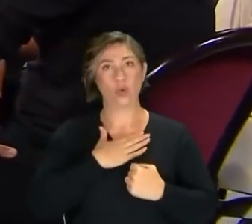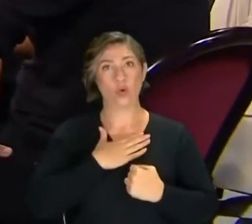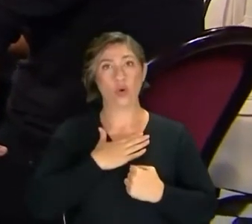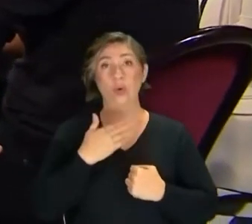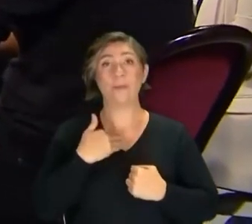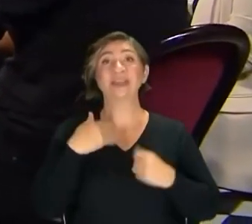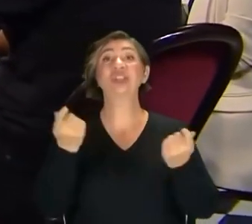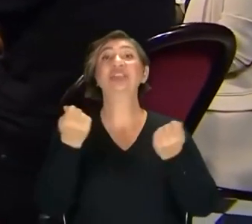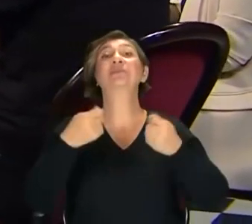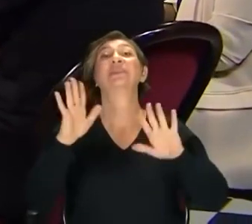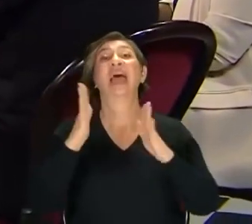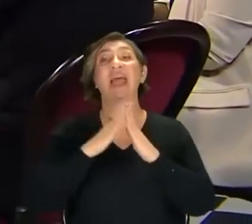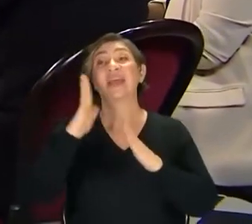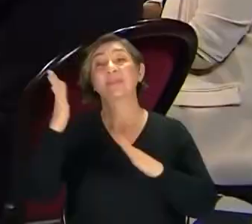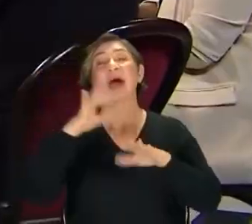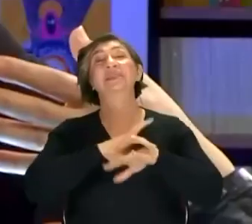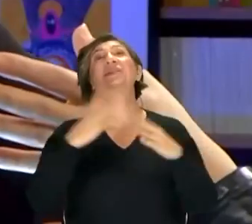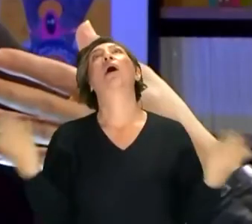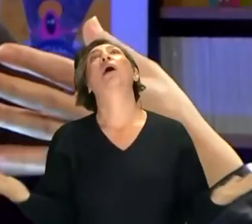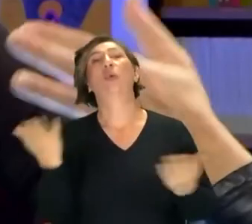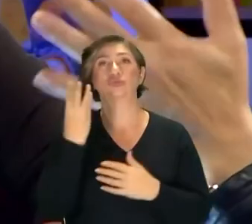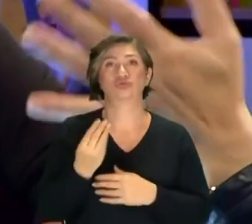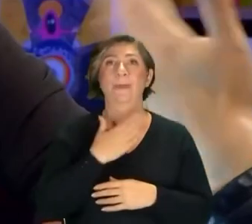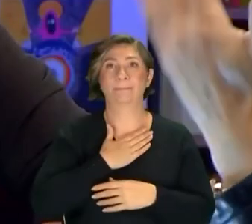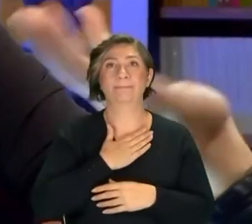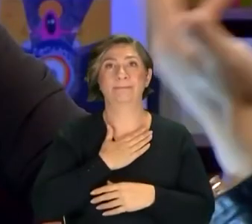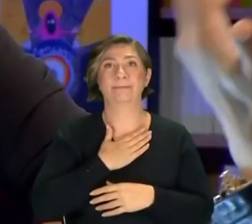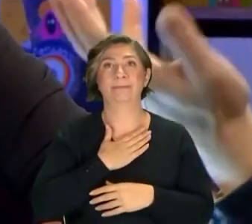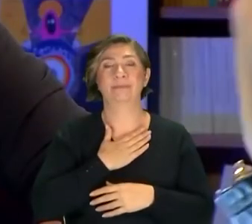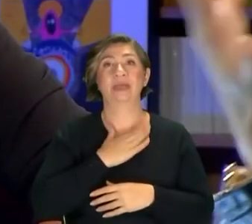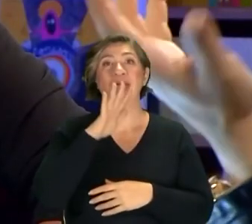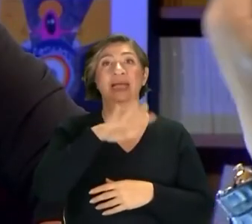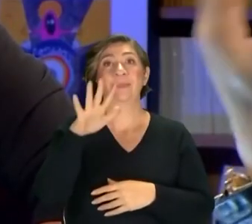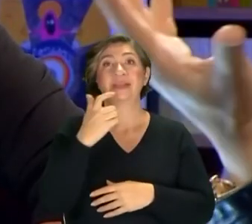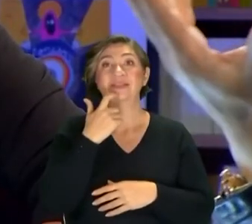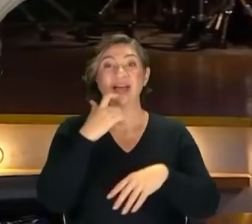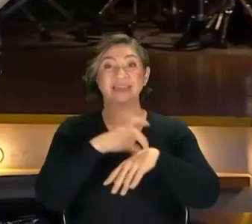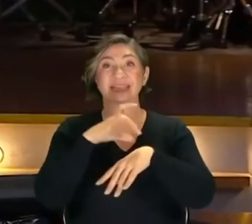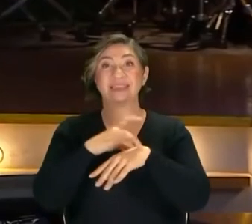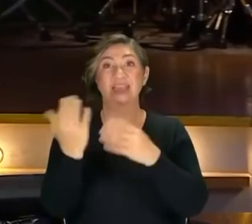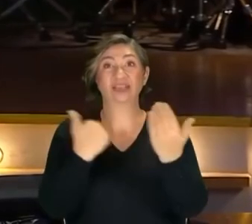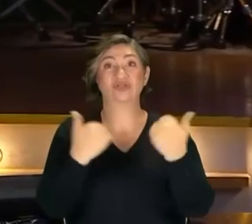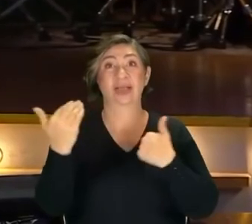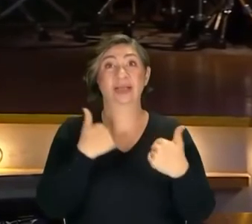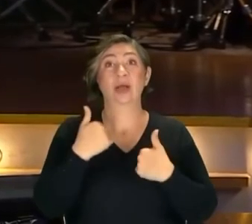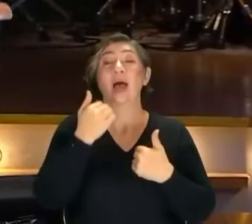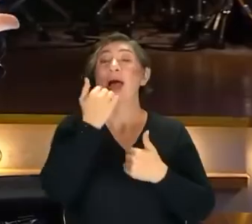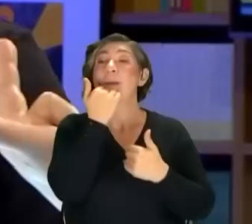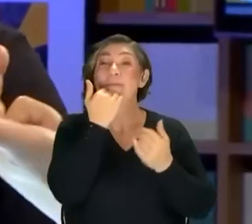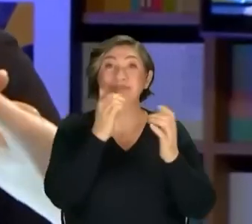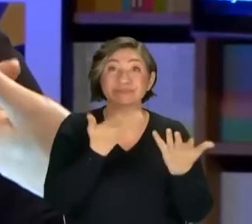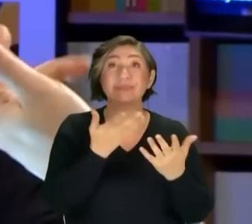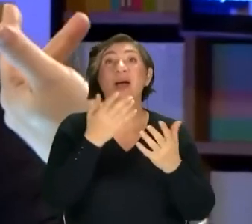Çünkü ben çalışmazsam eve gidip hastalanacağım. Yani 55 yaşın hastalıkları gelecek. prostat,